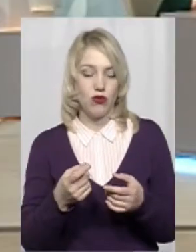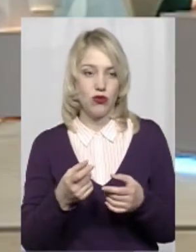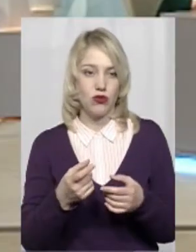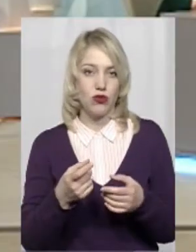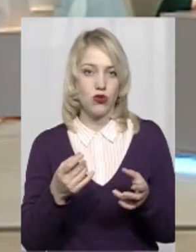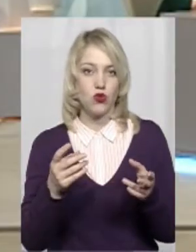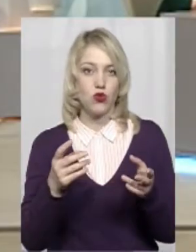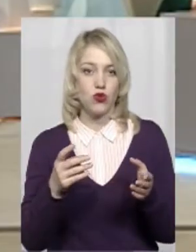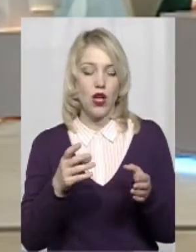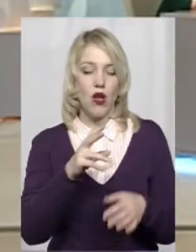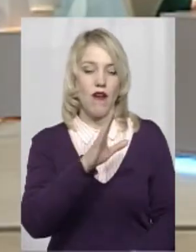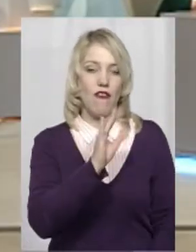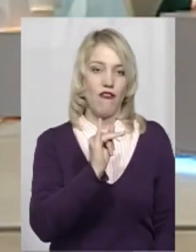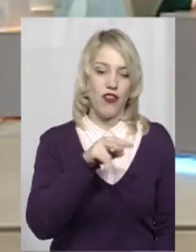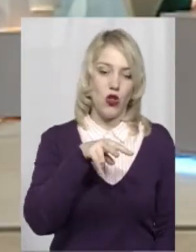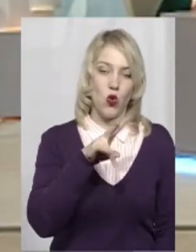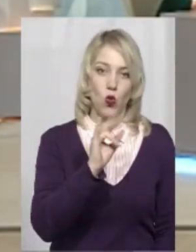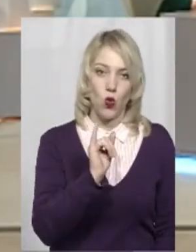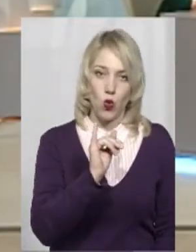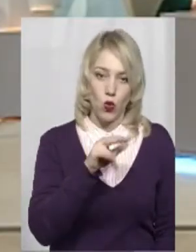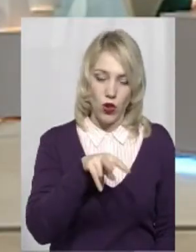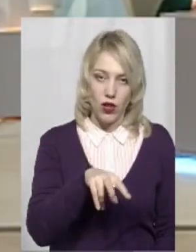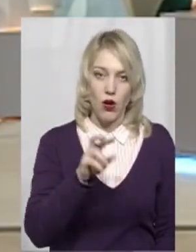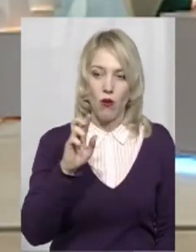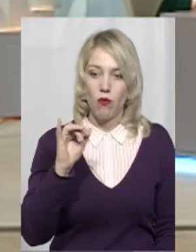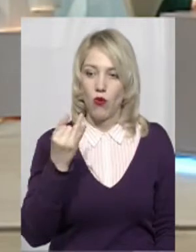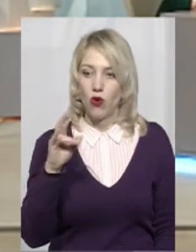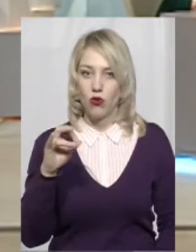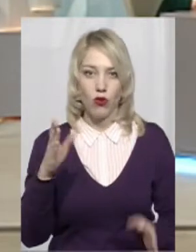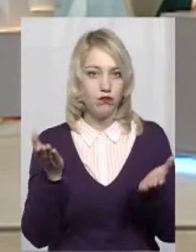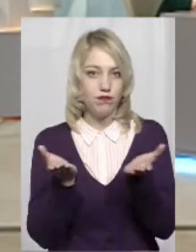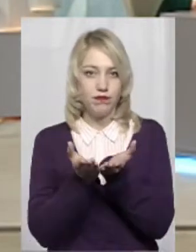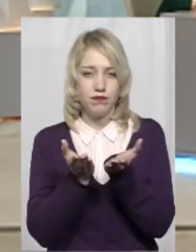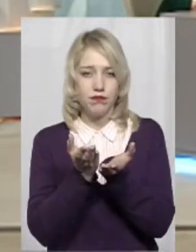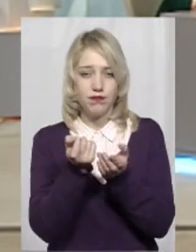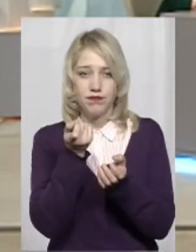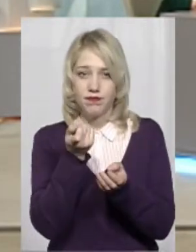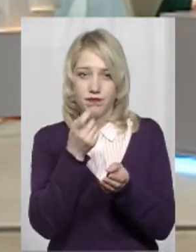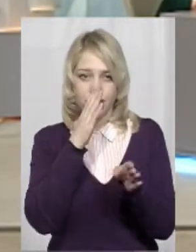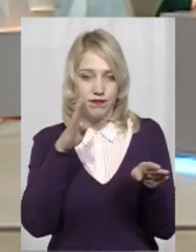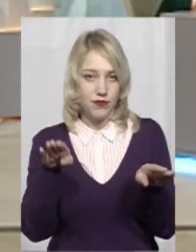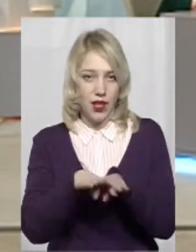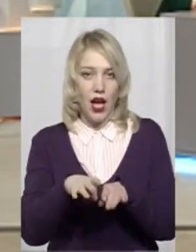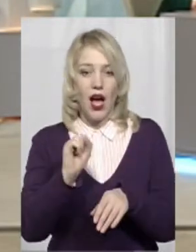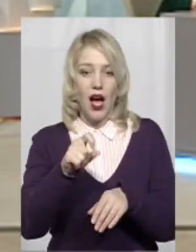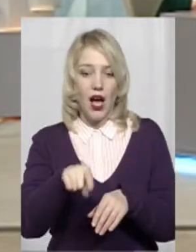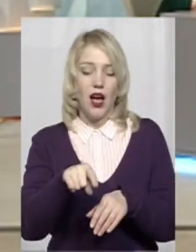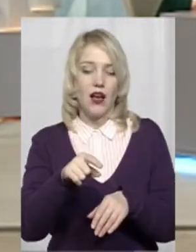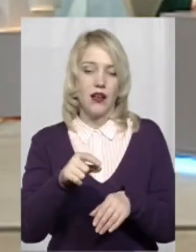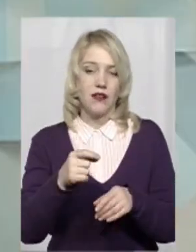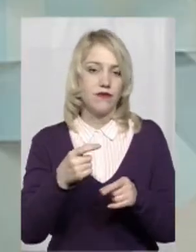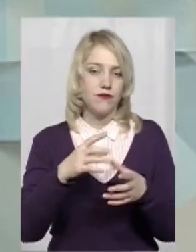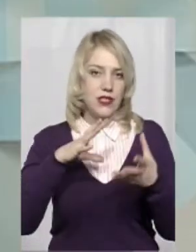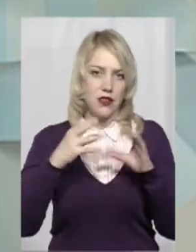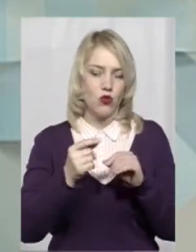програми кандидатів Вілкула і Бойка. Вони там різняться лише в миротворчих місіях, а загалом дуже-дуже